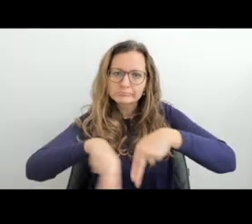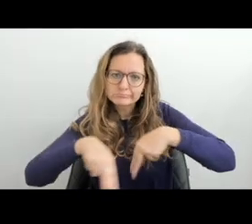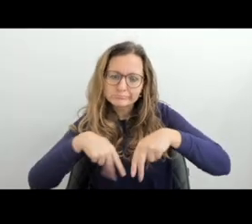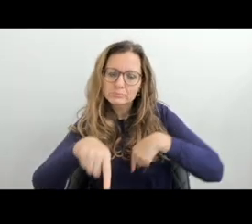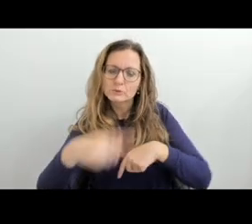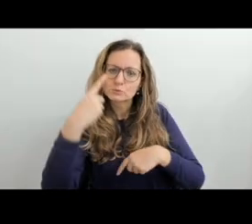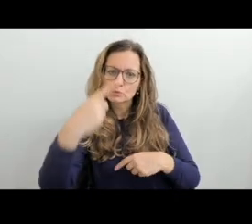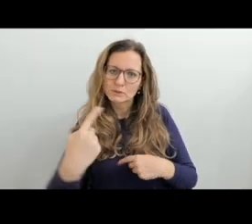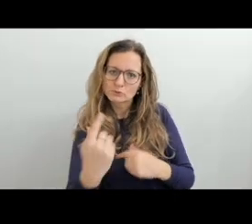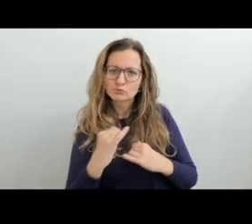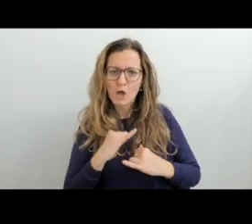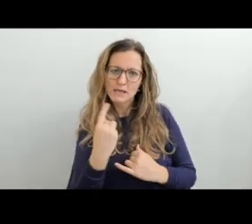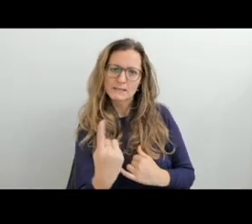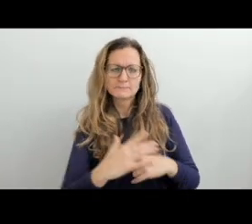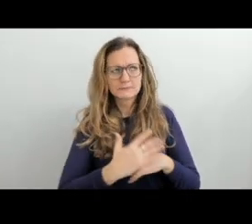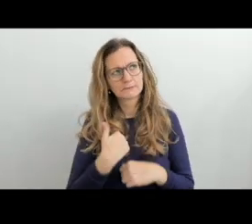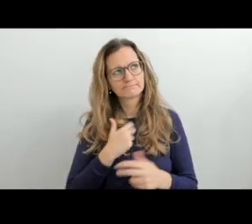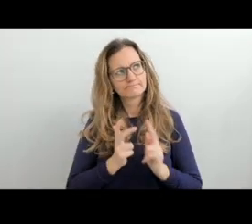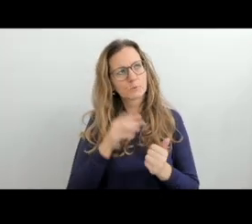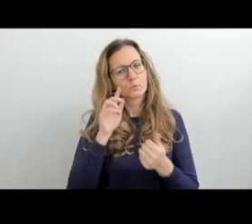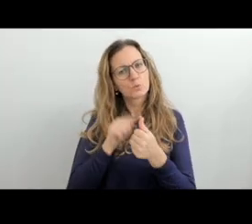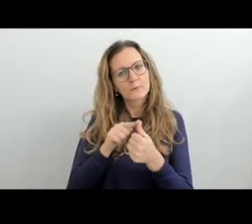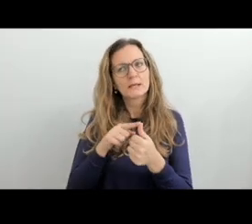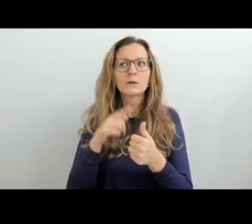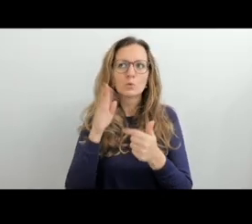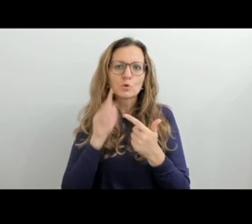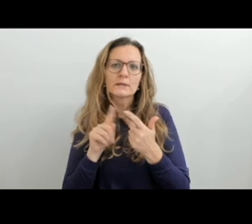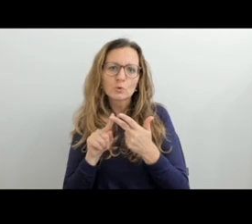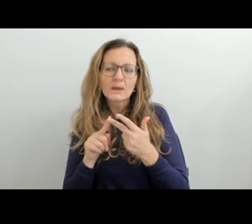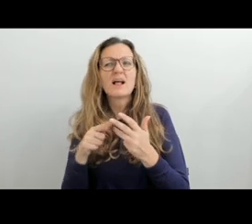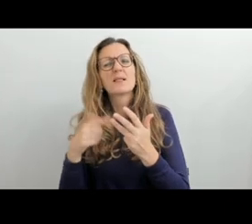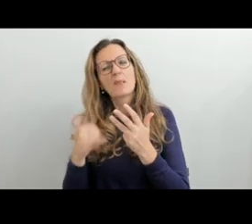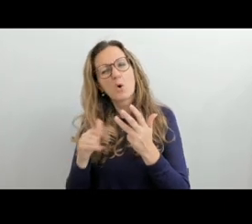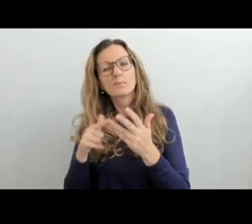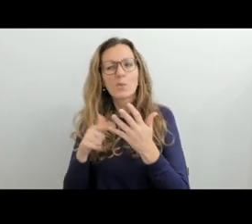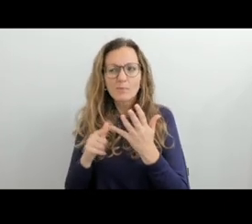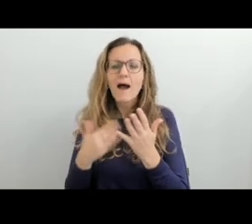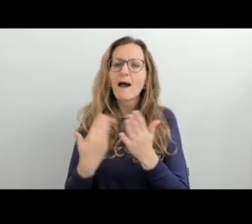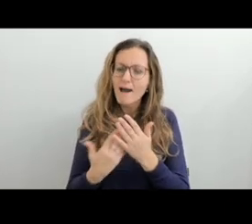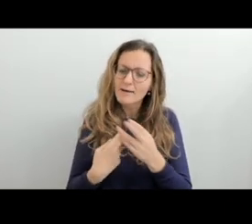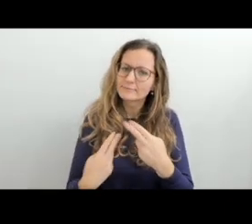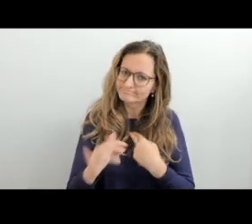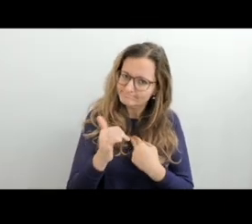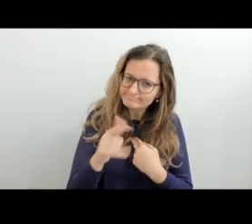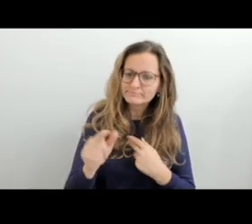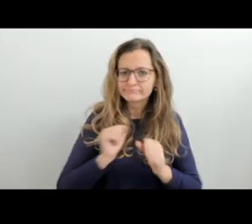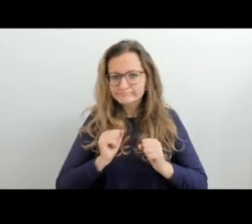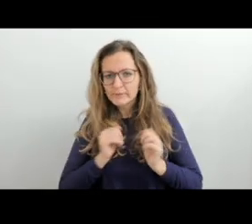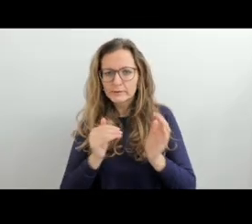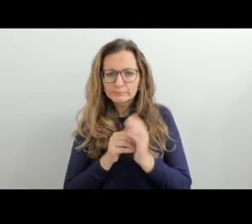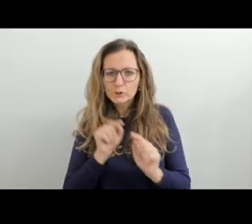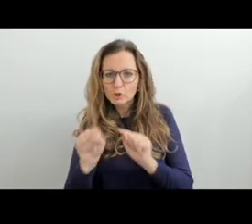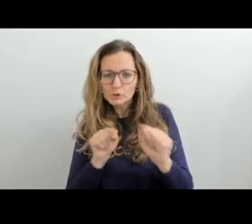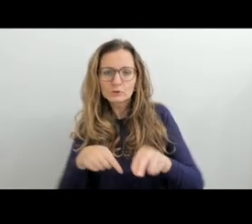absolvoval nějakou sebereflexi v konzultaci s učitelem, aby se zamyslel nad tím,